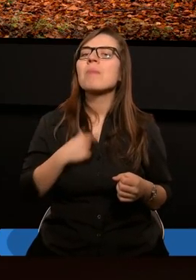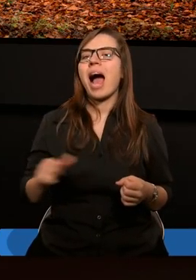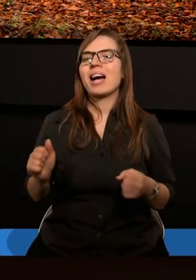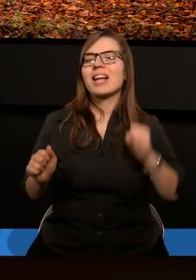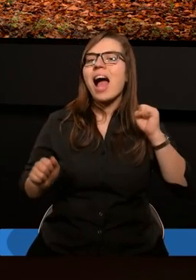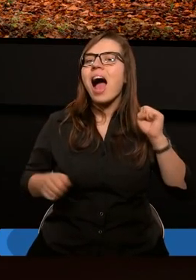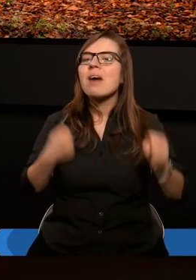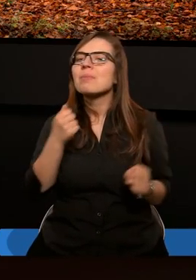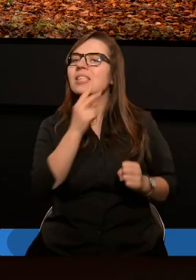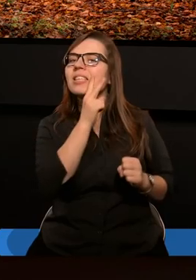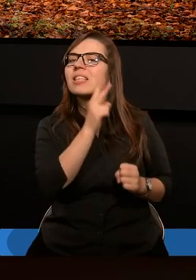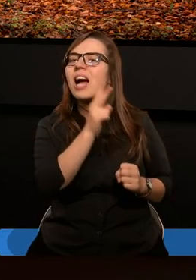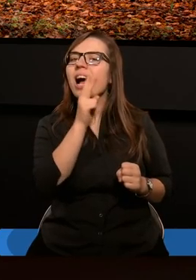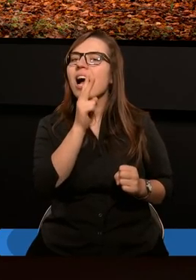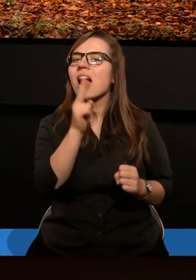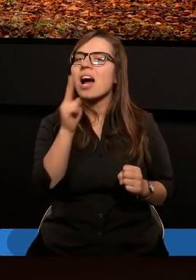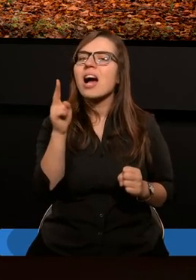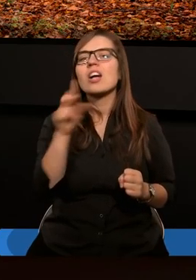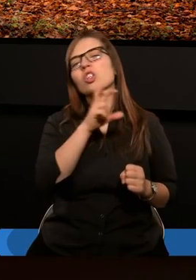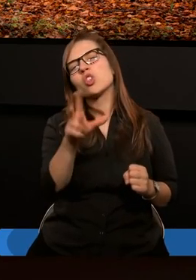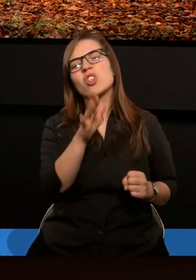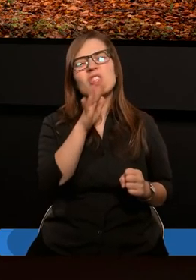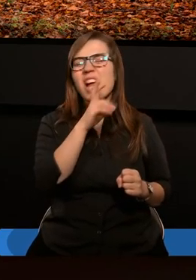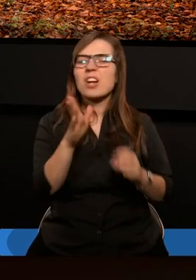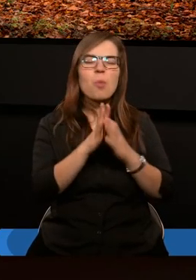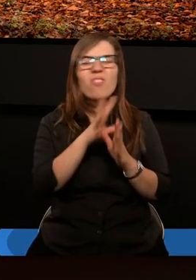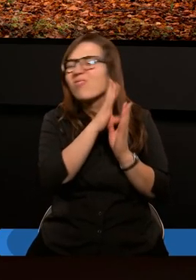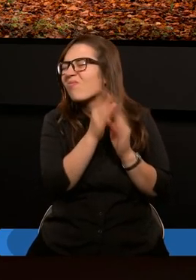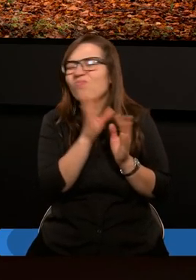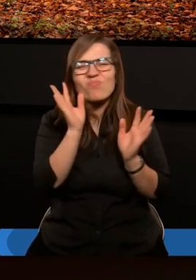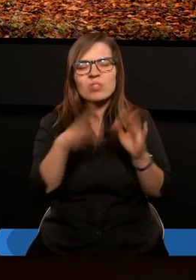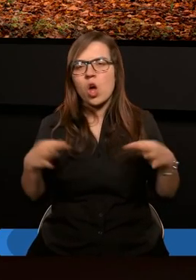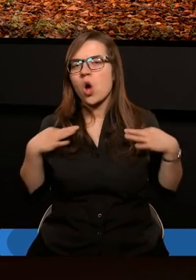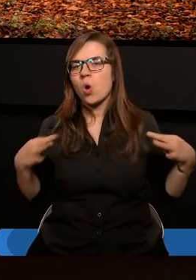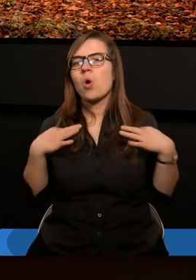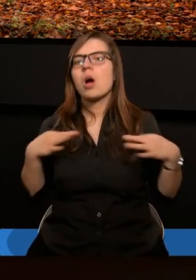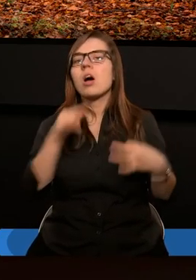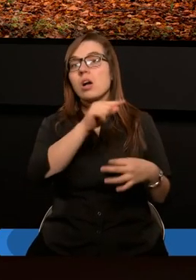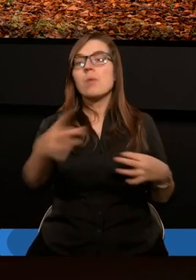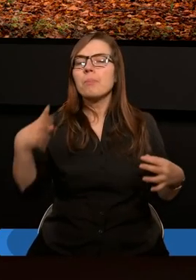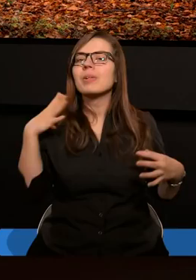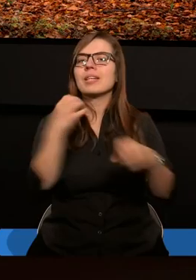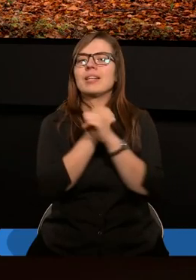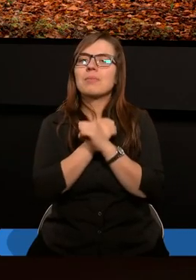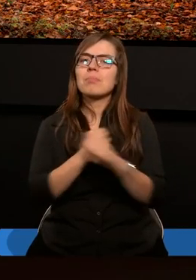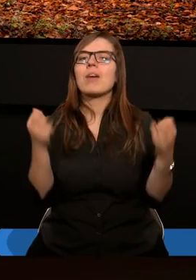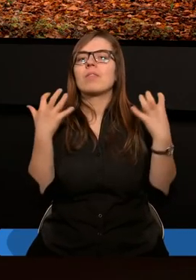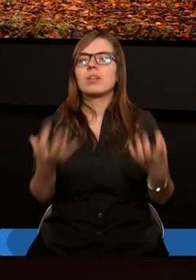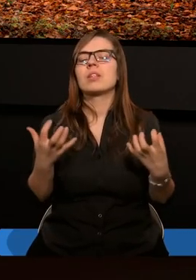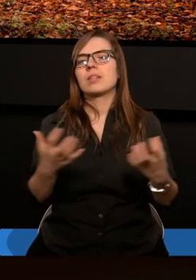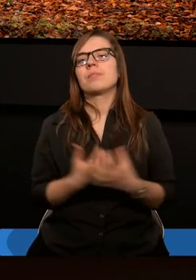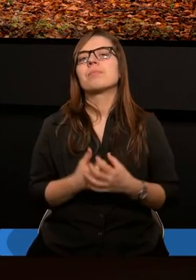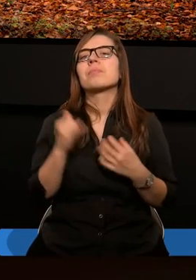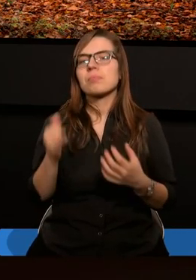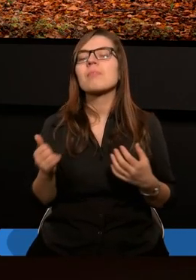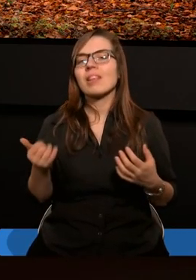każdy, a więc czy Izraelita, czy Poganin, był usprawiedliwiony, był